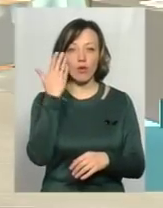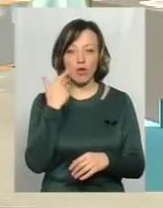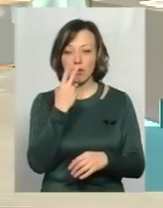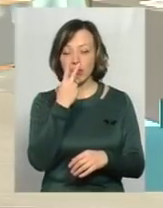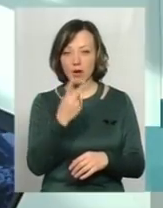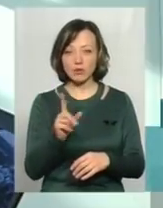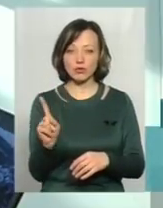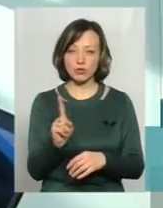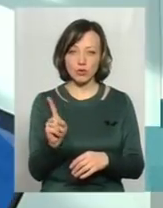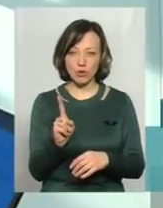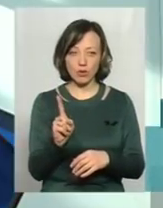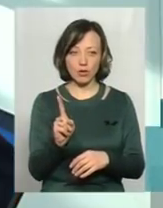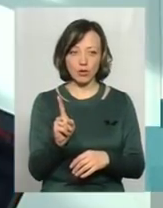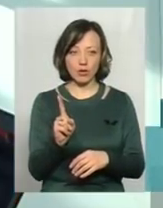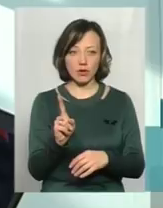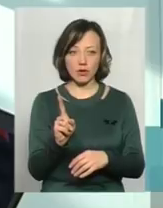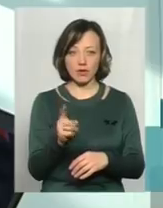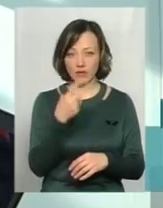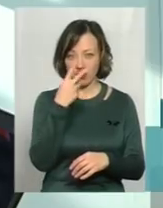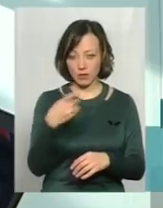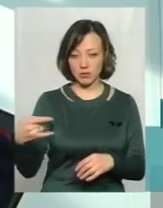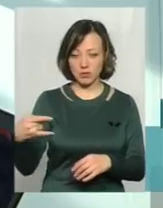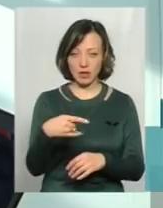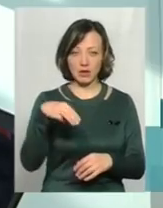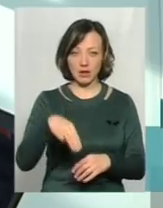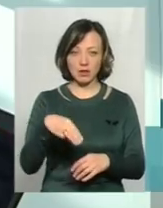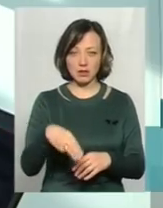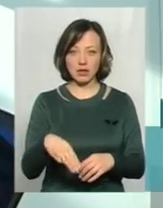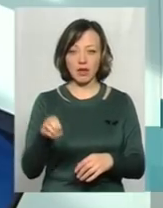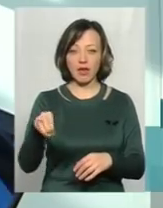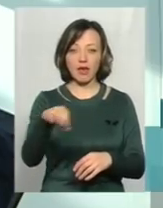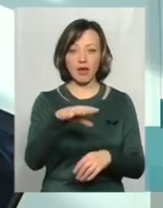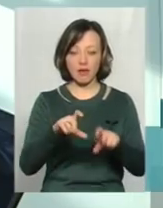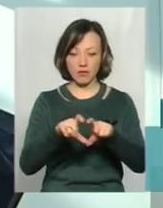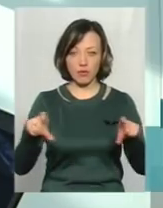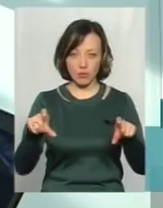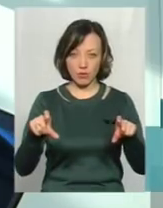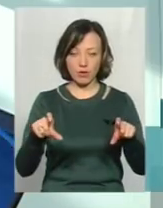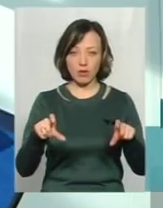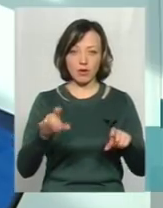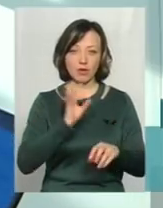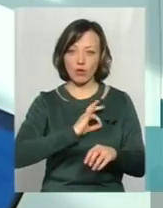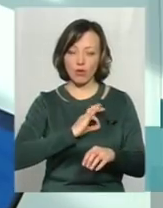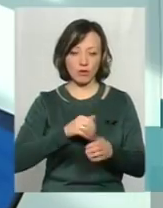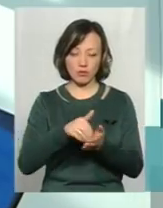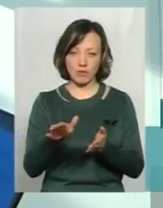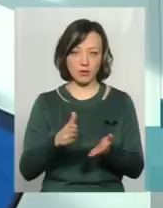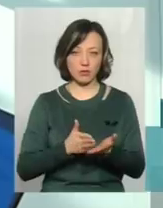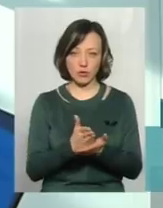бачать, що до них, візуально це ж видно, що під'їжджає транспортний засоб на іноземній реєстрації і не користуватися послугами